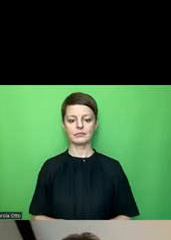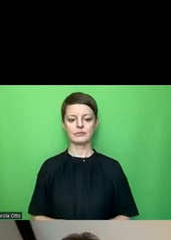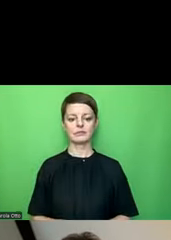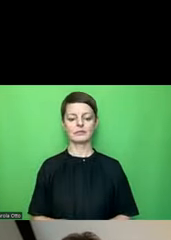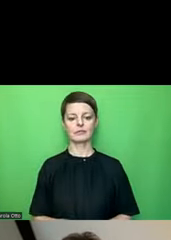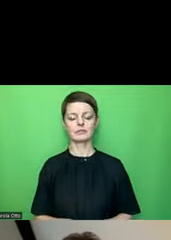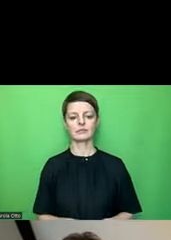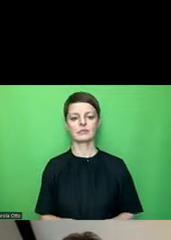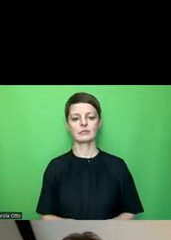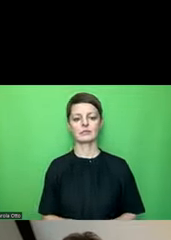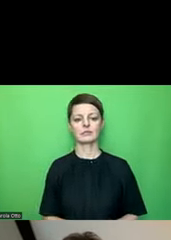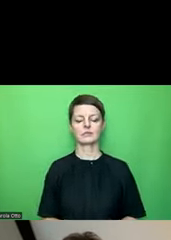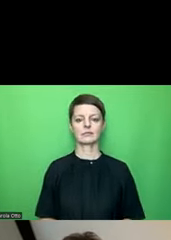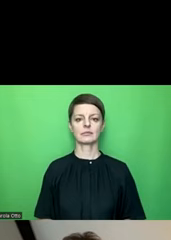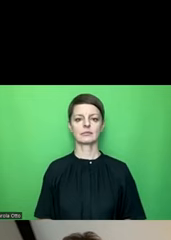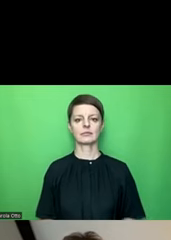Und